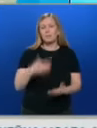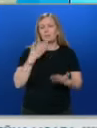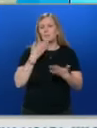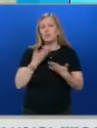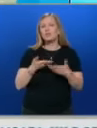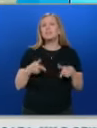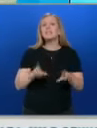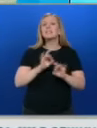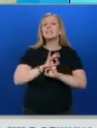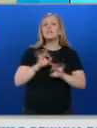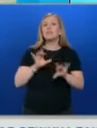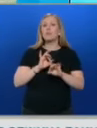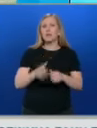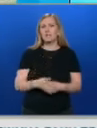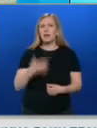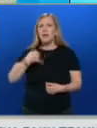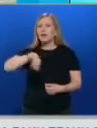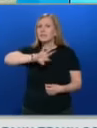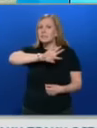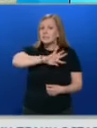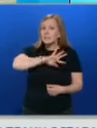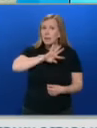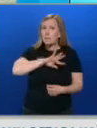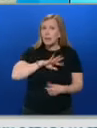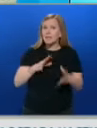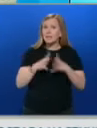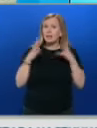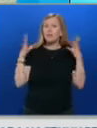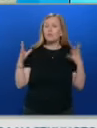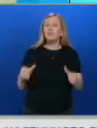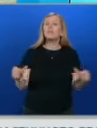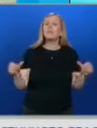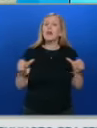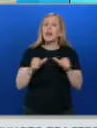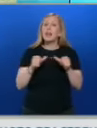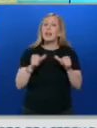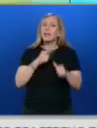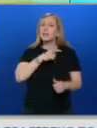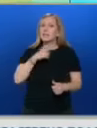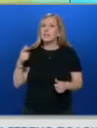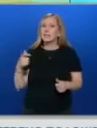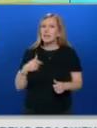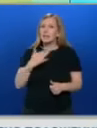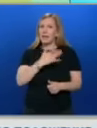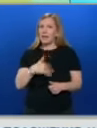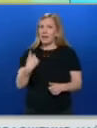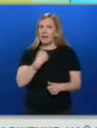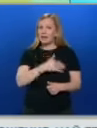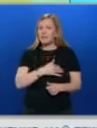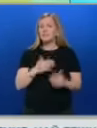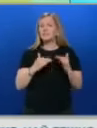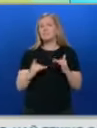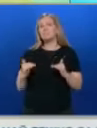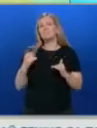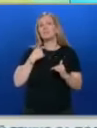благодарен ти за тази информация. Испания триумфира в турнира Лига на нациите. В финала Ибериците се наложиха над Харватия с 5 на 4 след изпълнение на